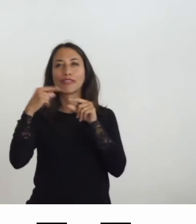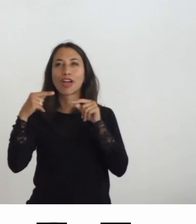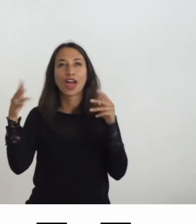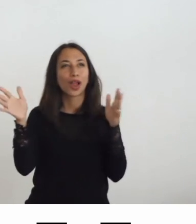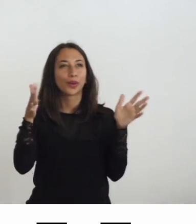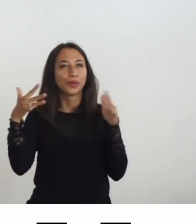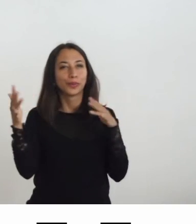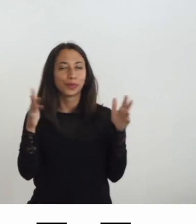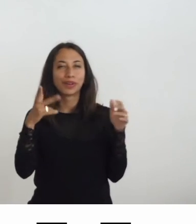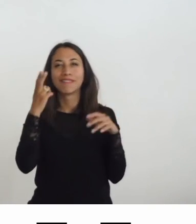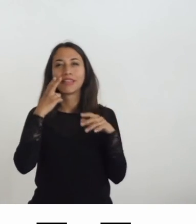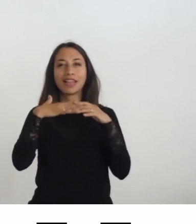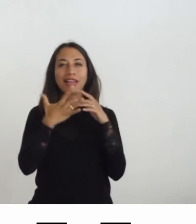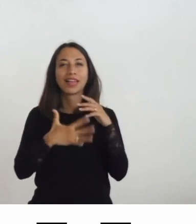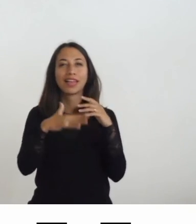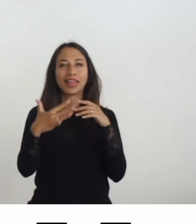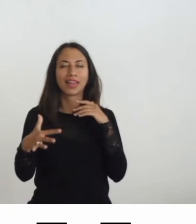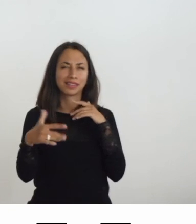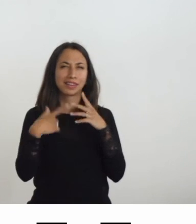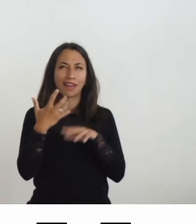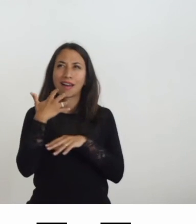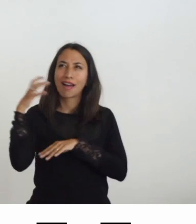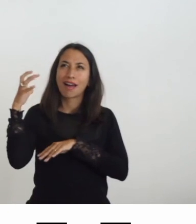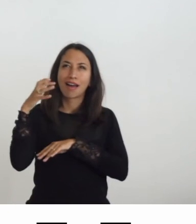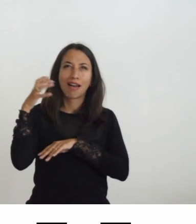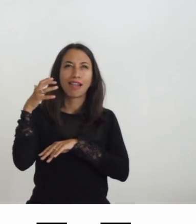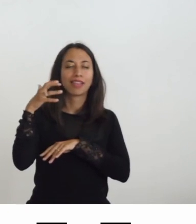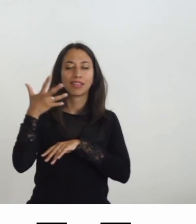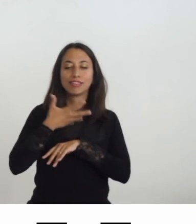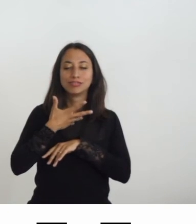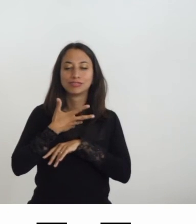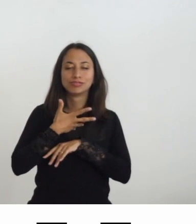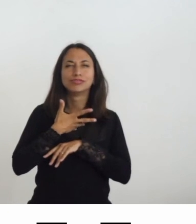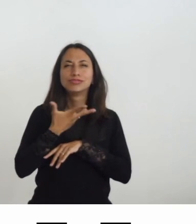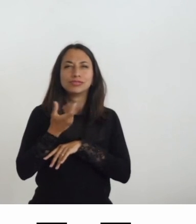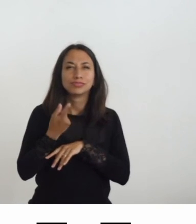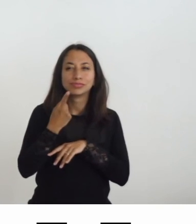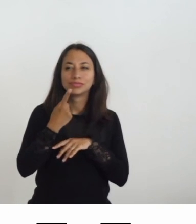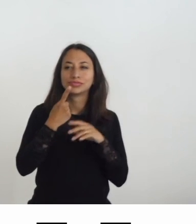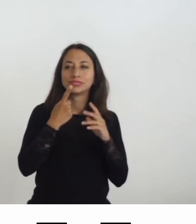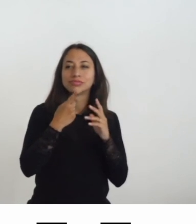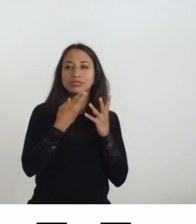che immersa nel verde e nel caldo estivo appare un piccolo porticato illuminato da sole